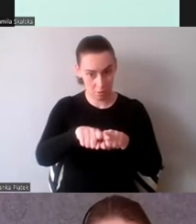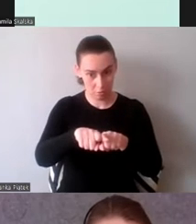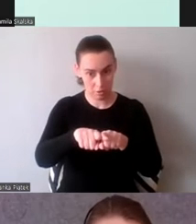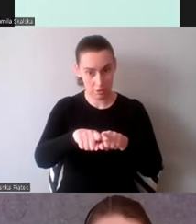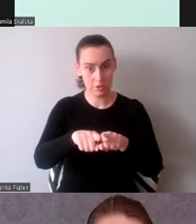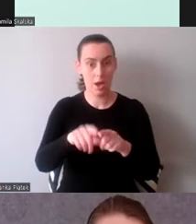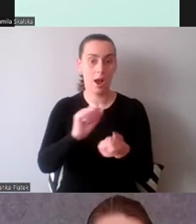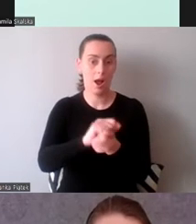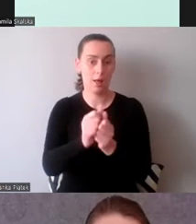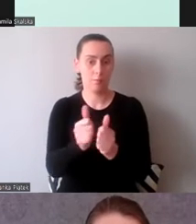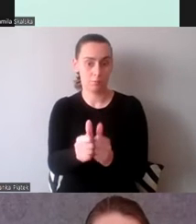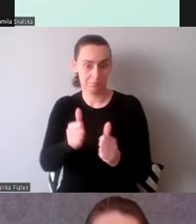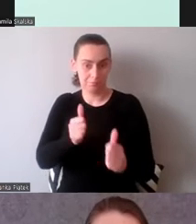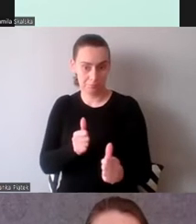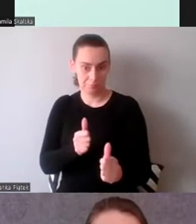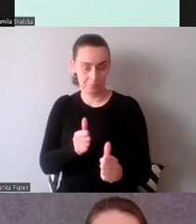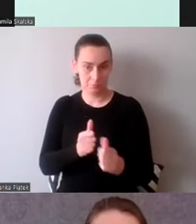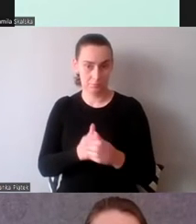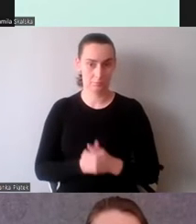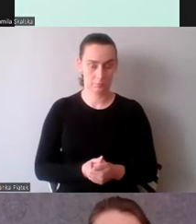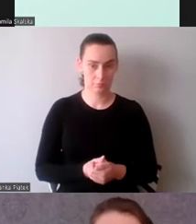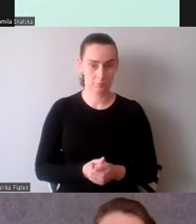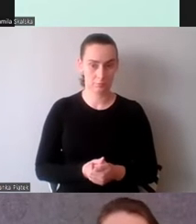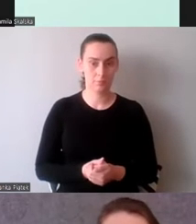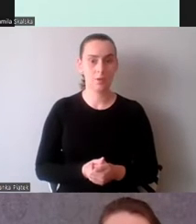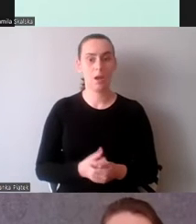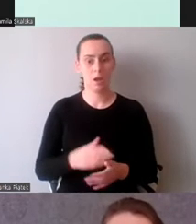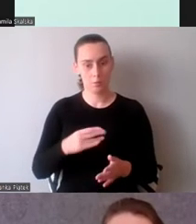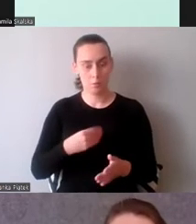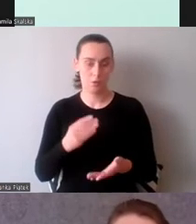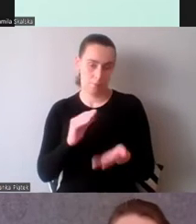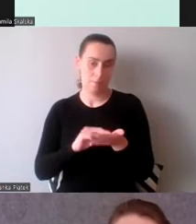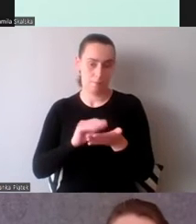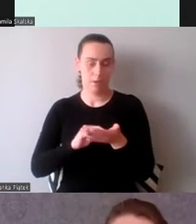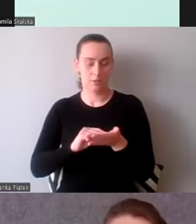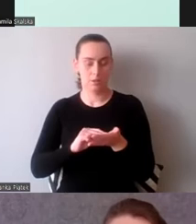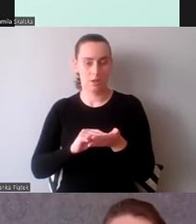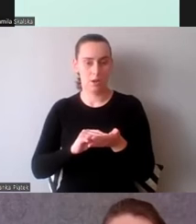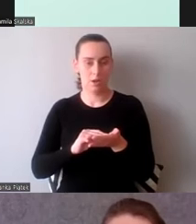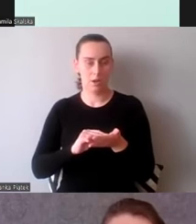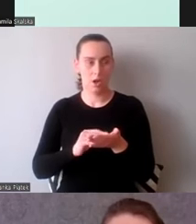W praktyce możemy tłumaczenie wykonywać konsekutywnie lub simultanicznie.